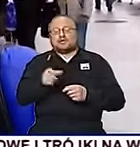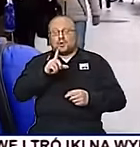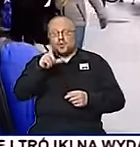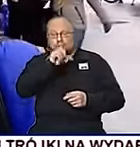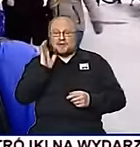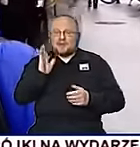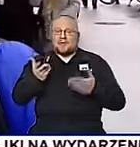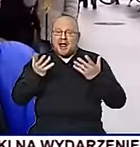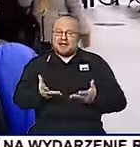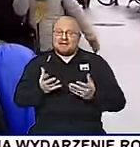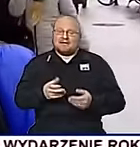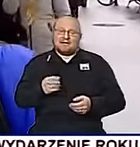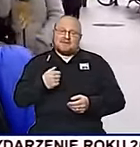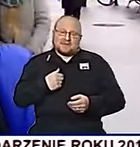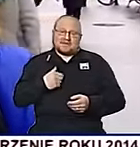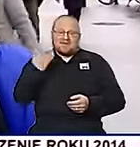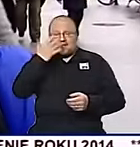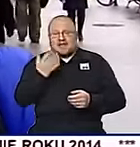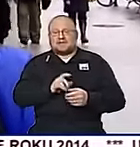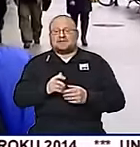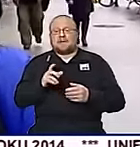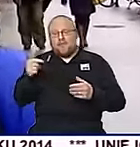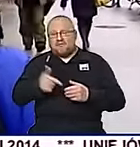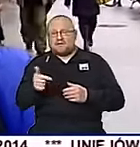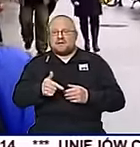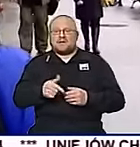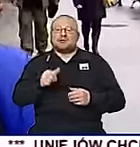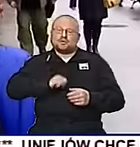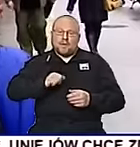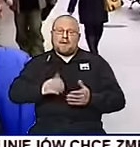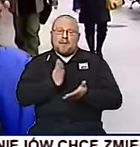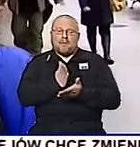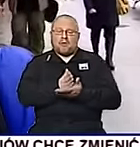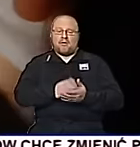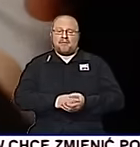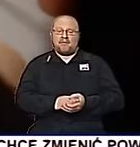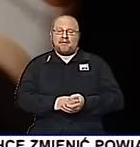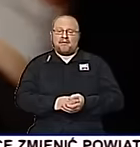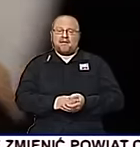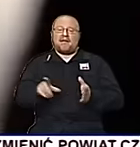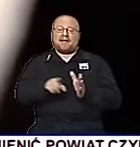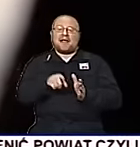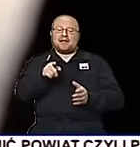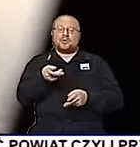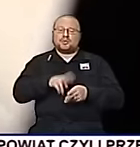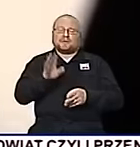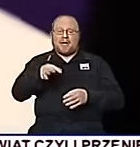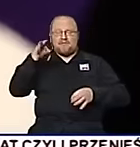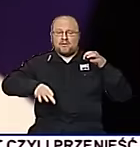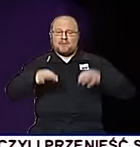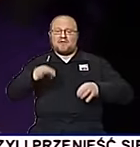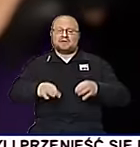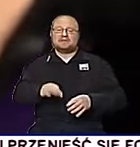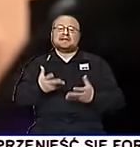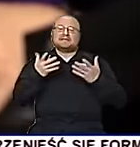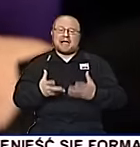chętni? Wydaje mi się, że powinni, bo w jakiś sposób sobie pomogą przede wszystkim. Dla tych, którzy mają wątpliwości, niech